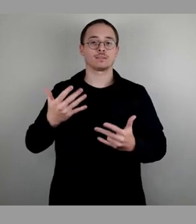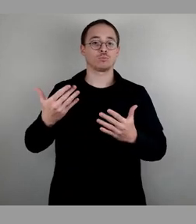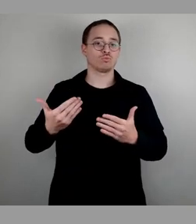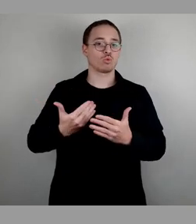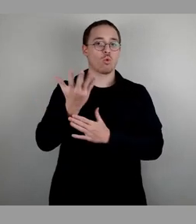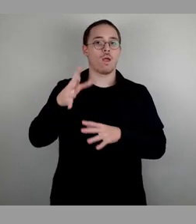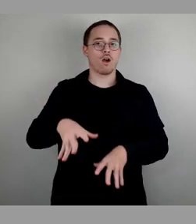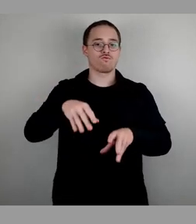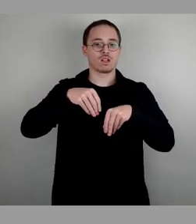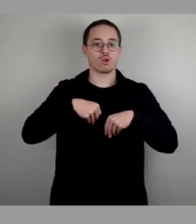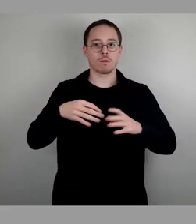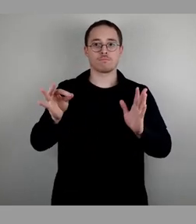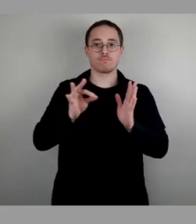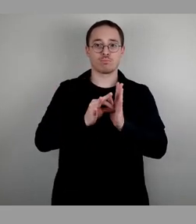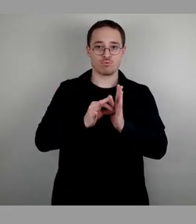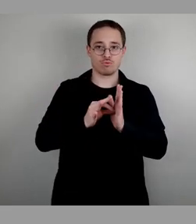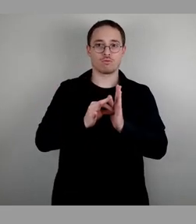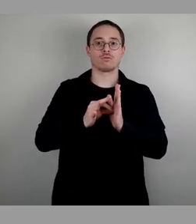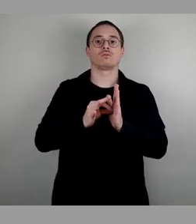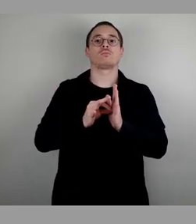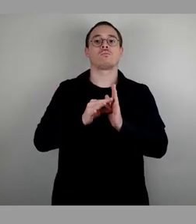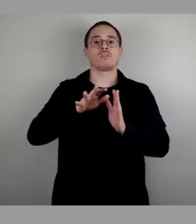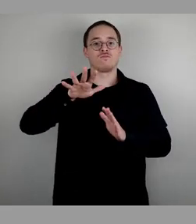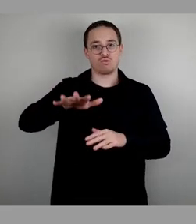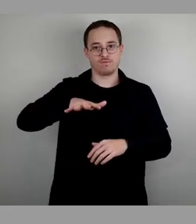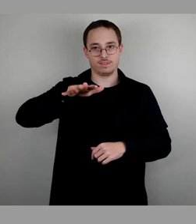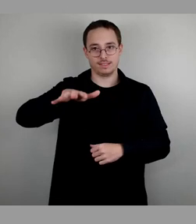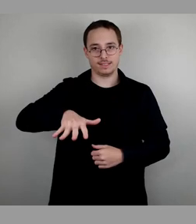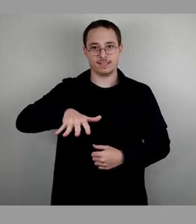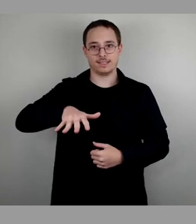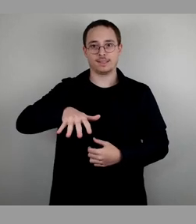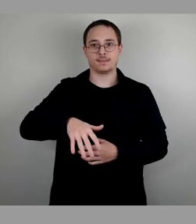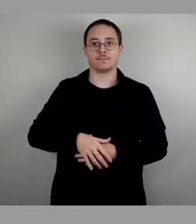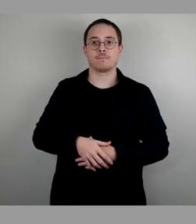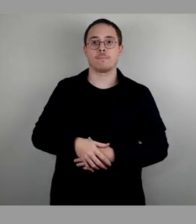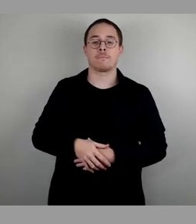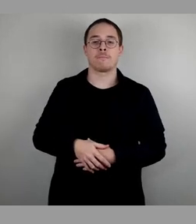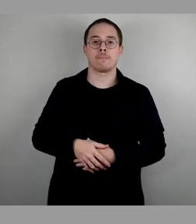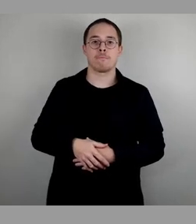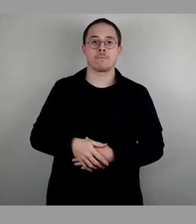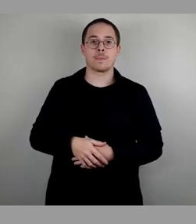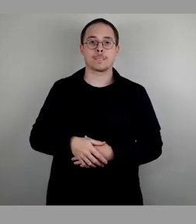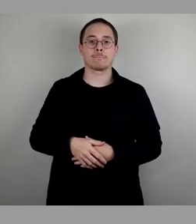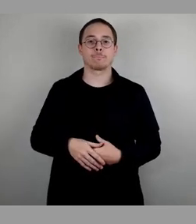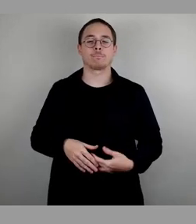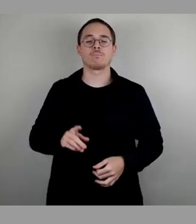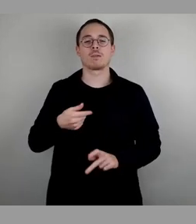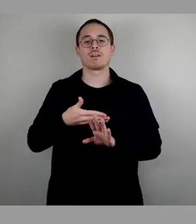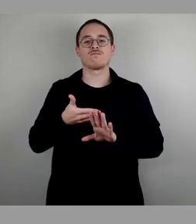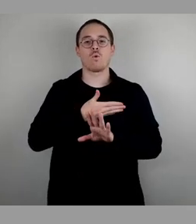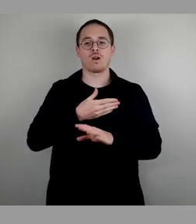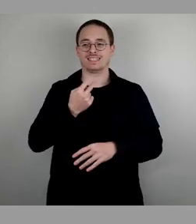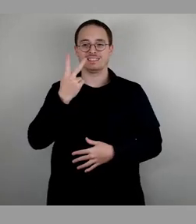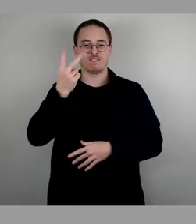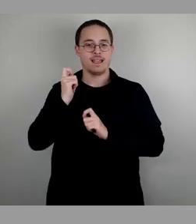der Runde ohne Debatte 15 aufrufen. Und da müssen wir aber zuvor noch zwei Anträge, die gleich